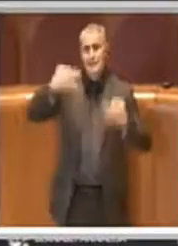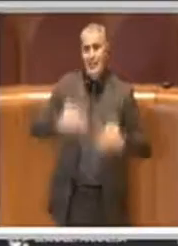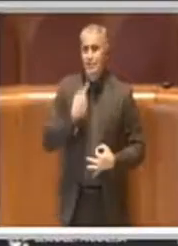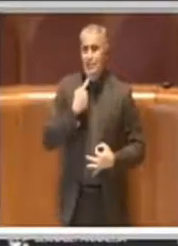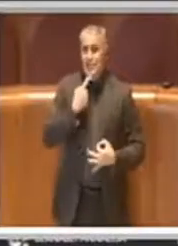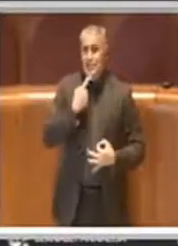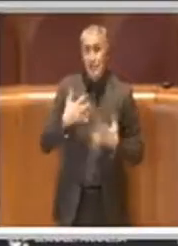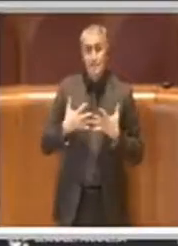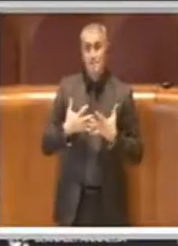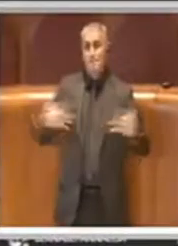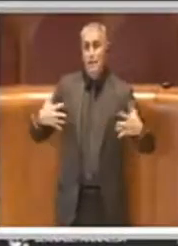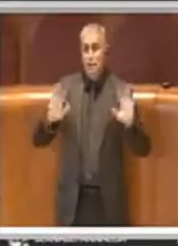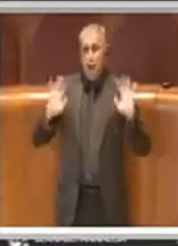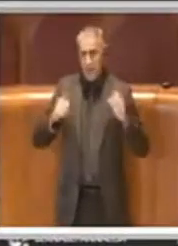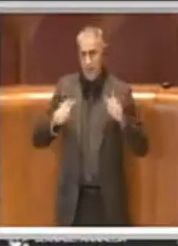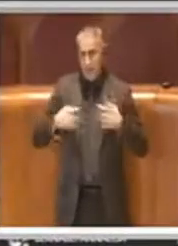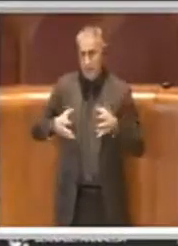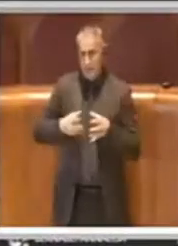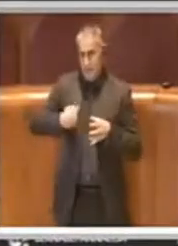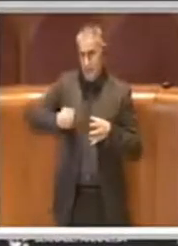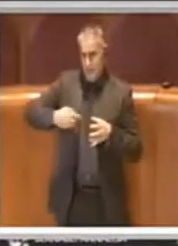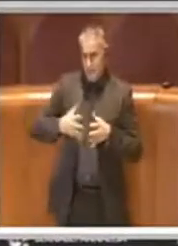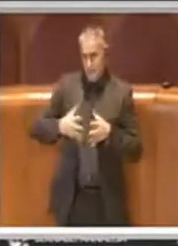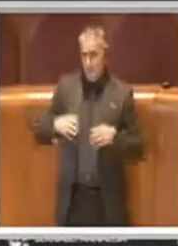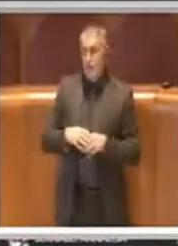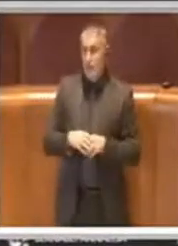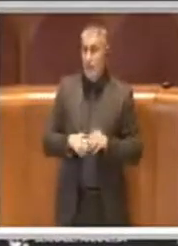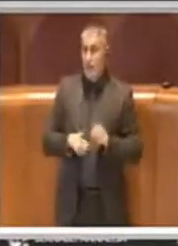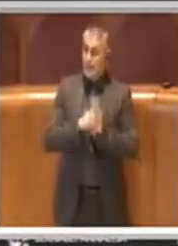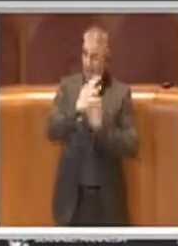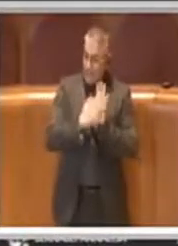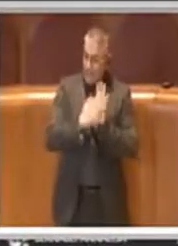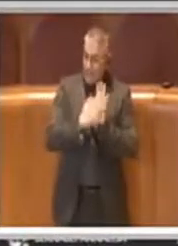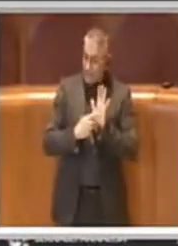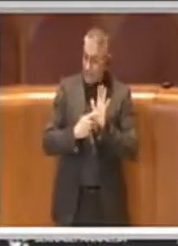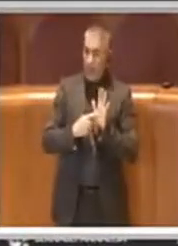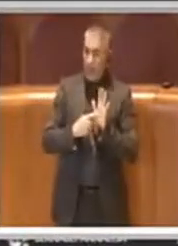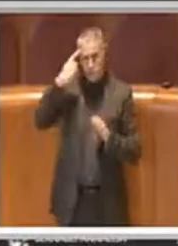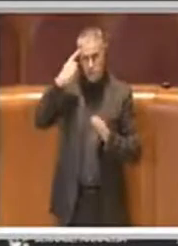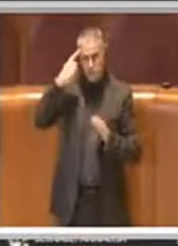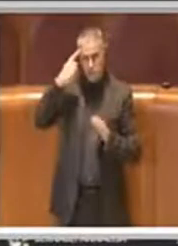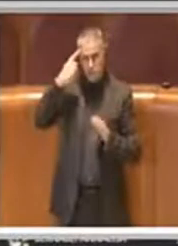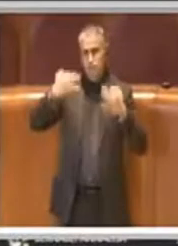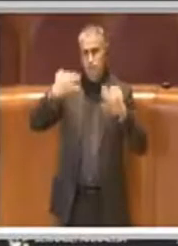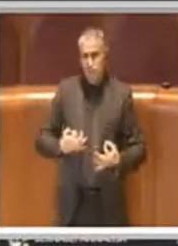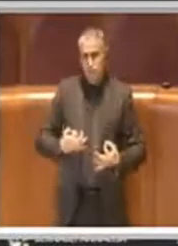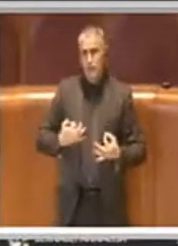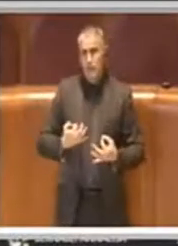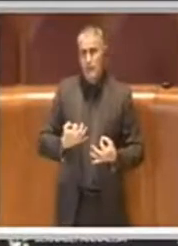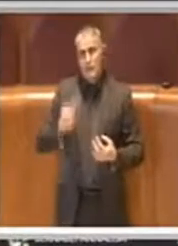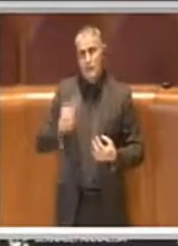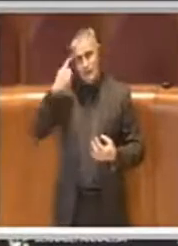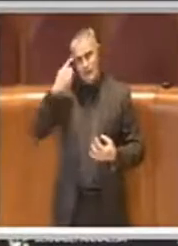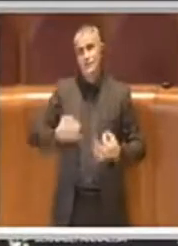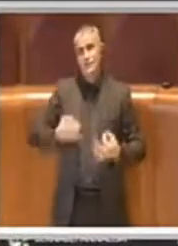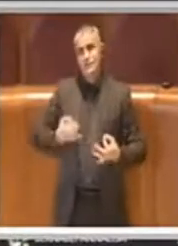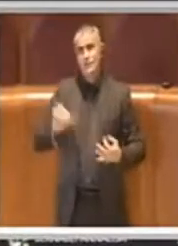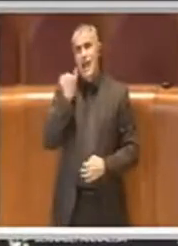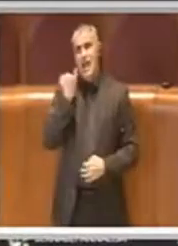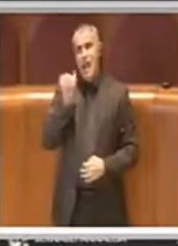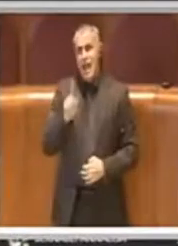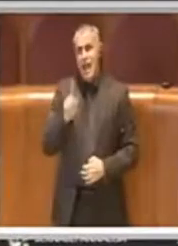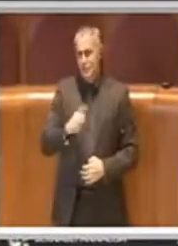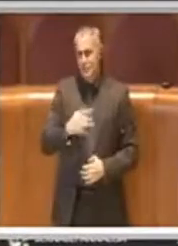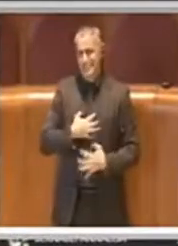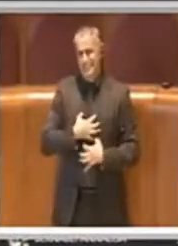quanto riguarda la delibera di liquidazione è stata una decisione per noi molto sofferta, ma in quel